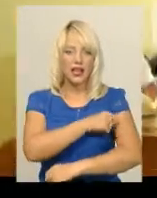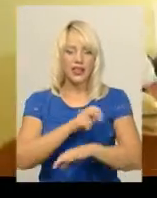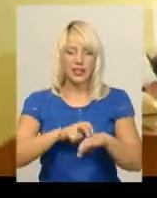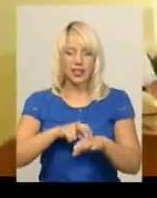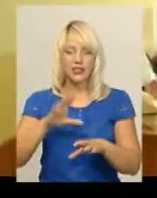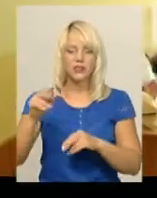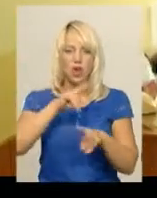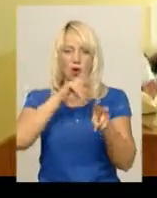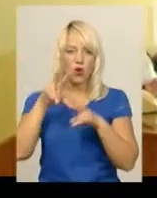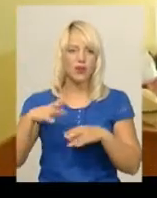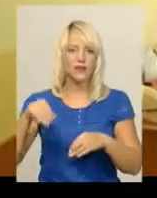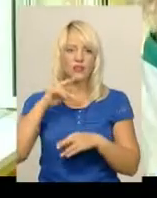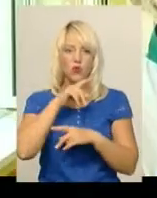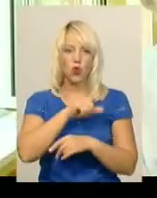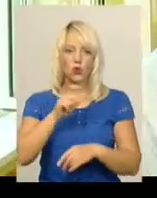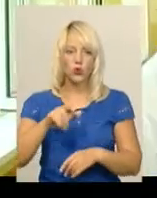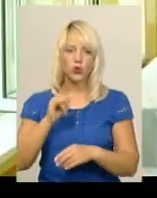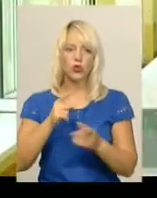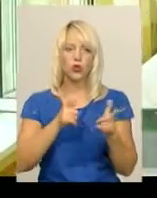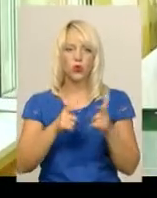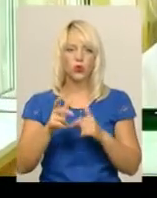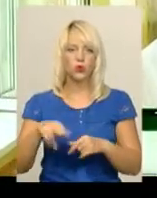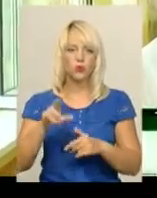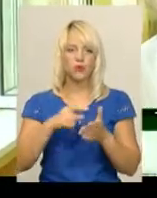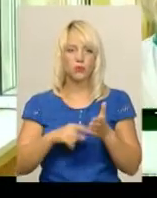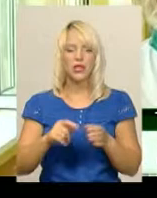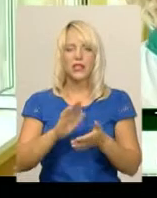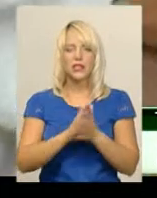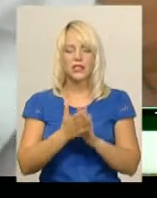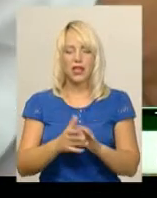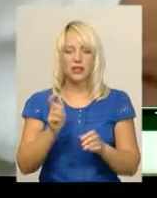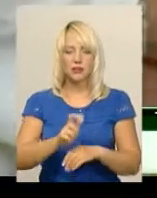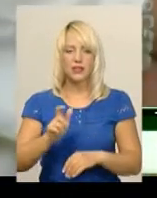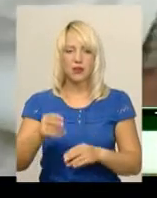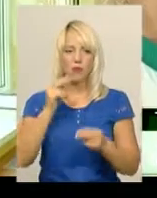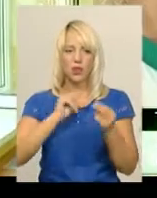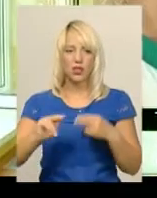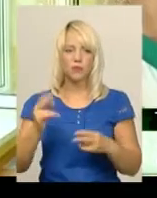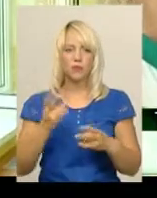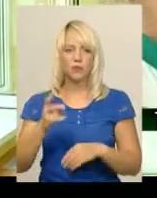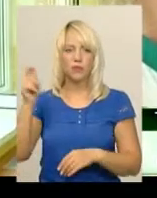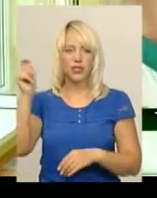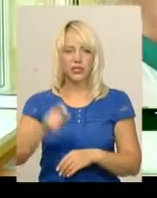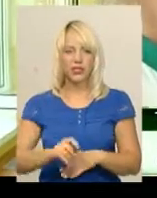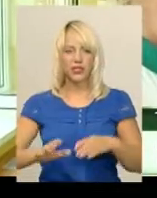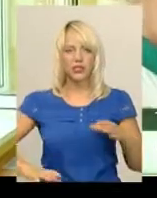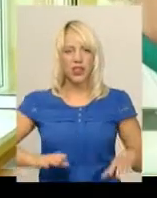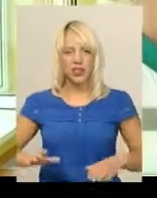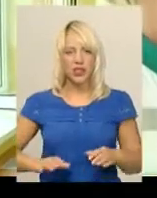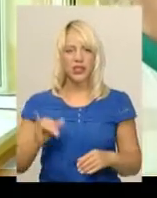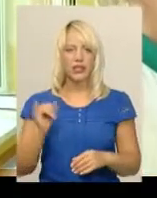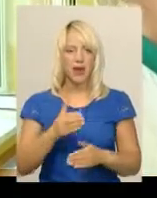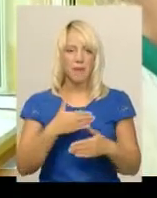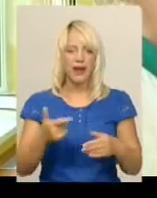усі готруєних і готують до виписки. Стан пацієнтів значно покращився. Мають приїхати їхні тренери і